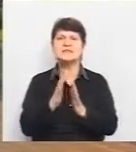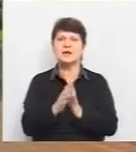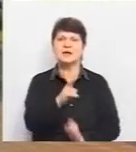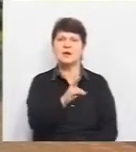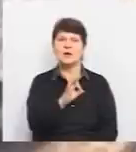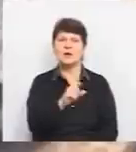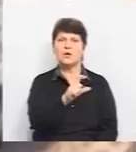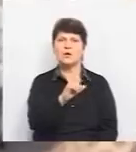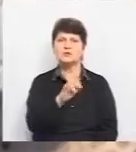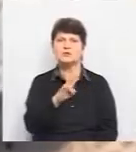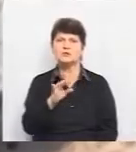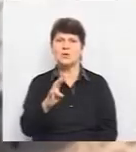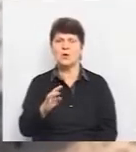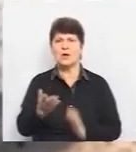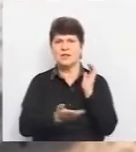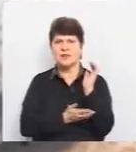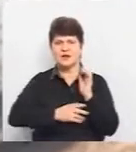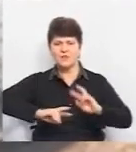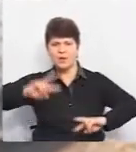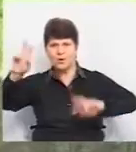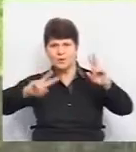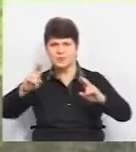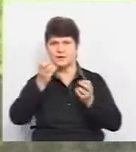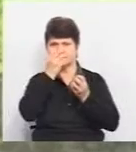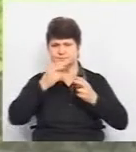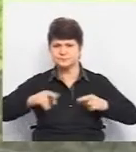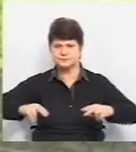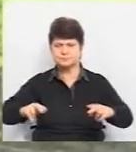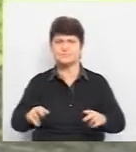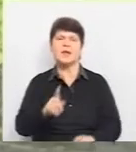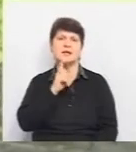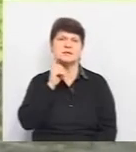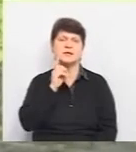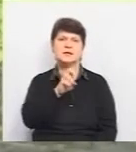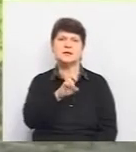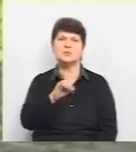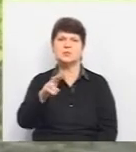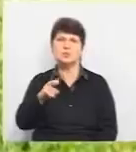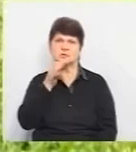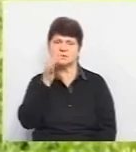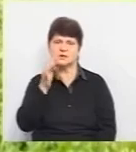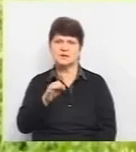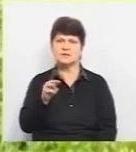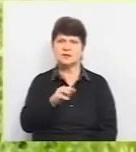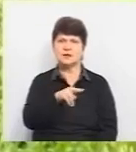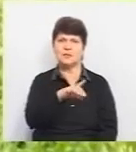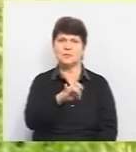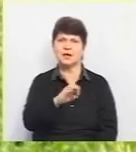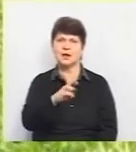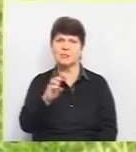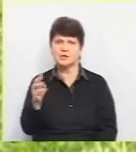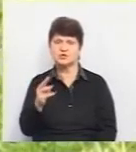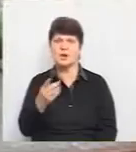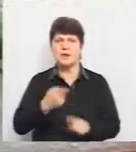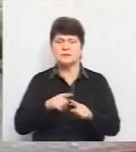дерева і підстригли газон. Розповіла фахівчиня Вінниця Зеленбуду Тетяна Прибаш. Додає, через заморозки, які прогнозують цієї